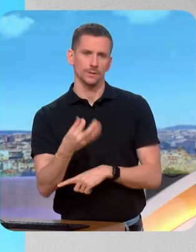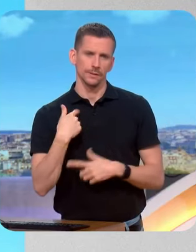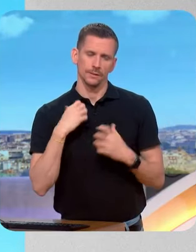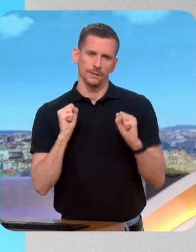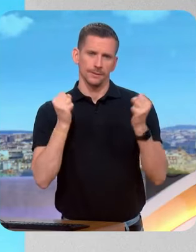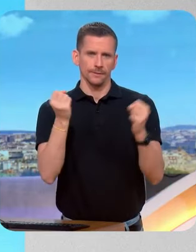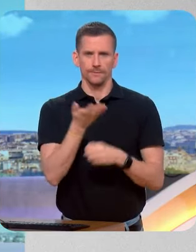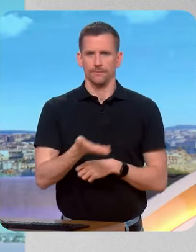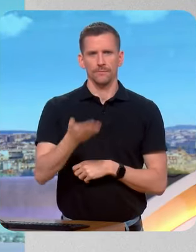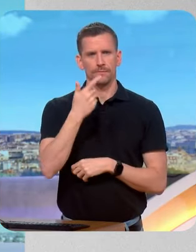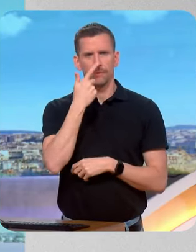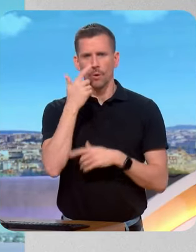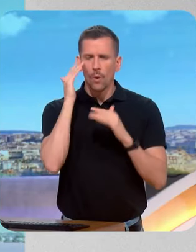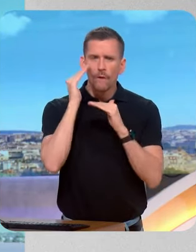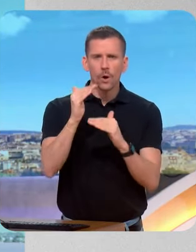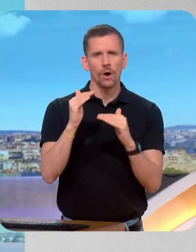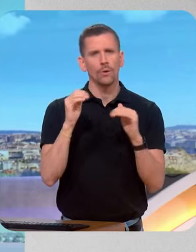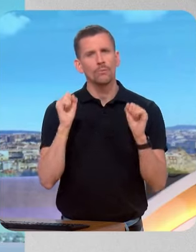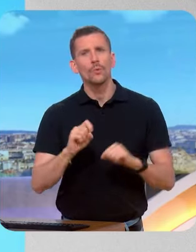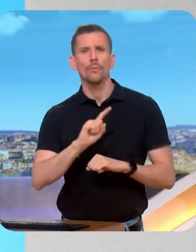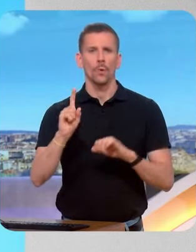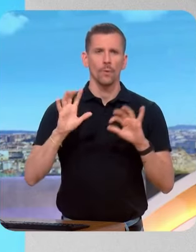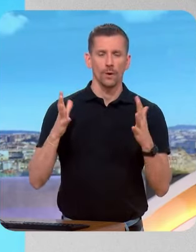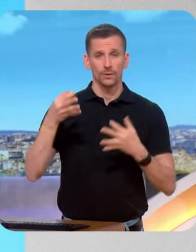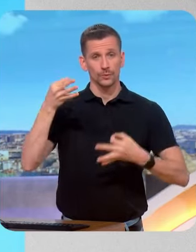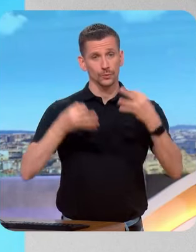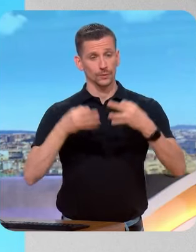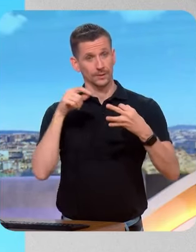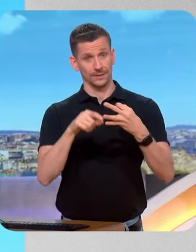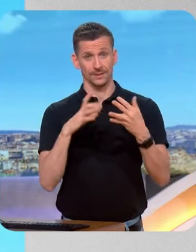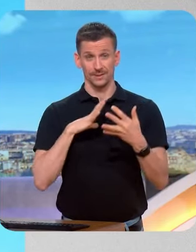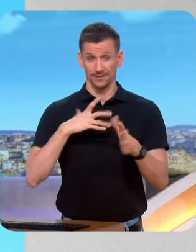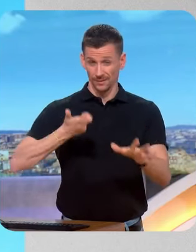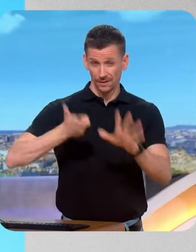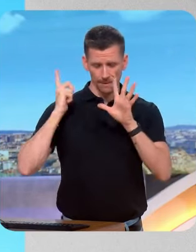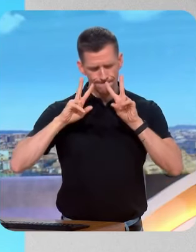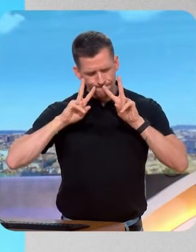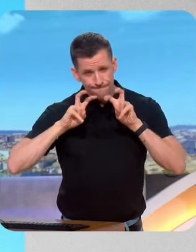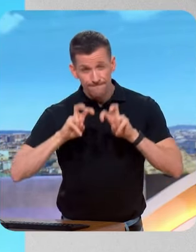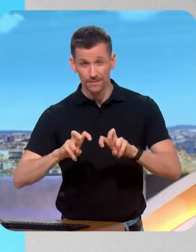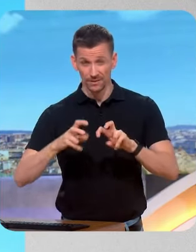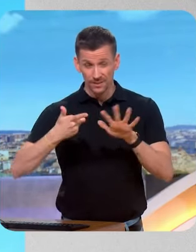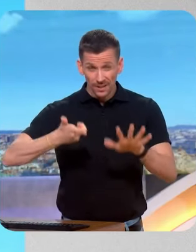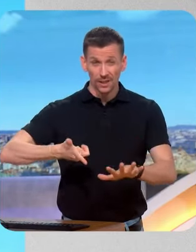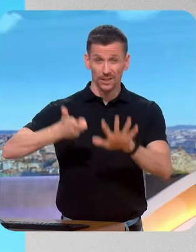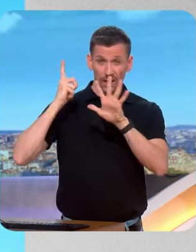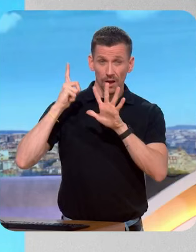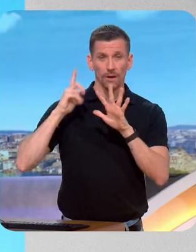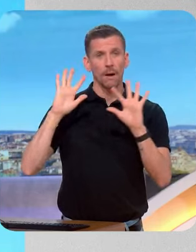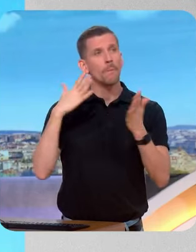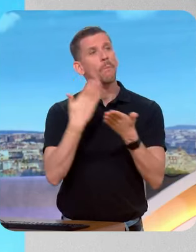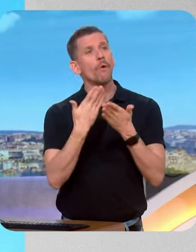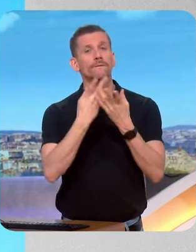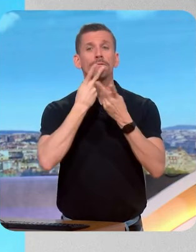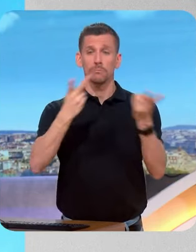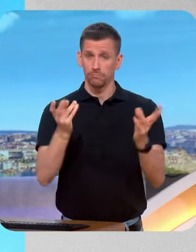affirmations. Au demeurant, c'est ce que le tribunal a conclu, après sept ans d'enquête et six semaines d'audience. Mais pour revenir à